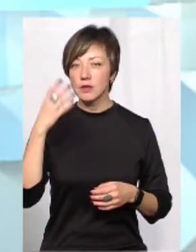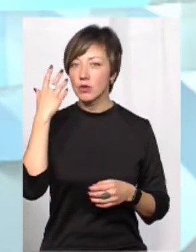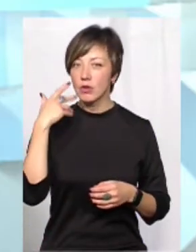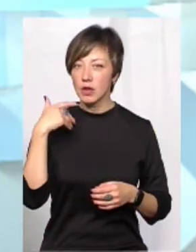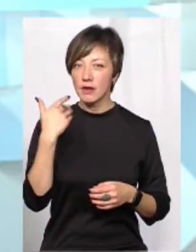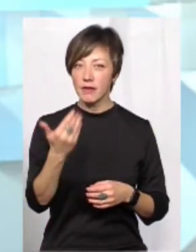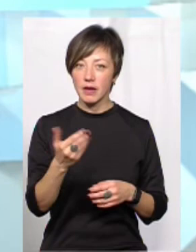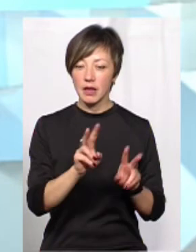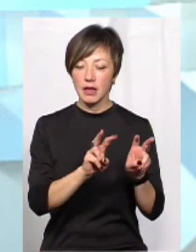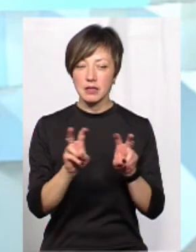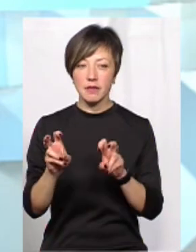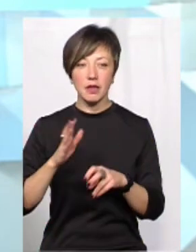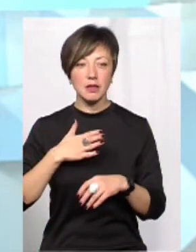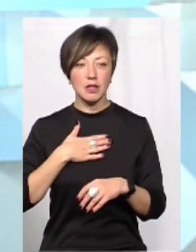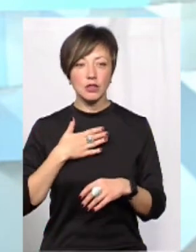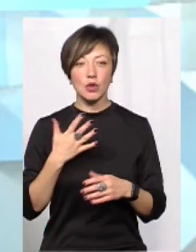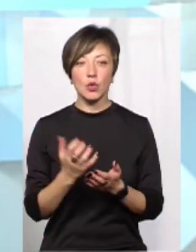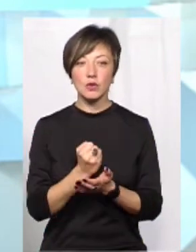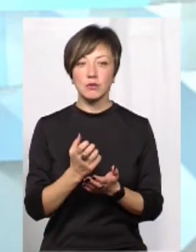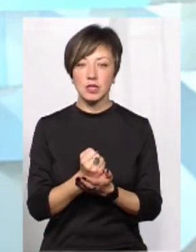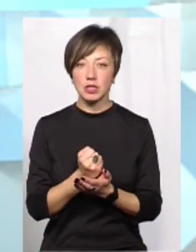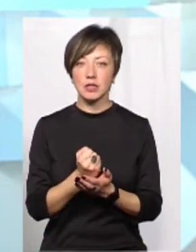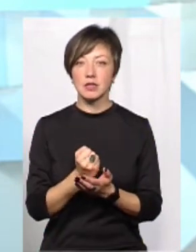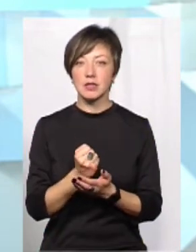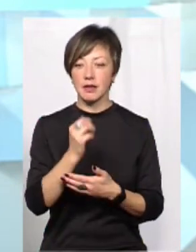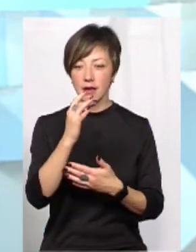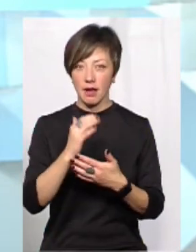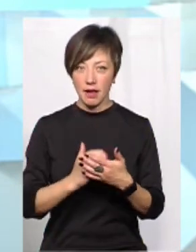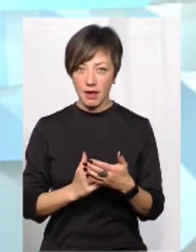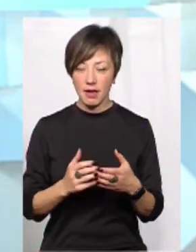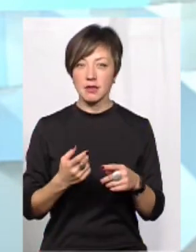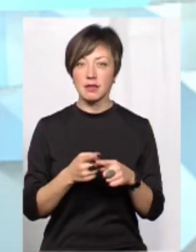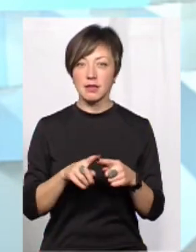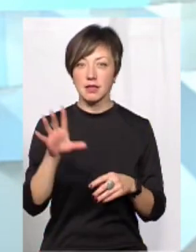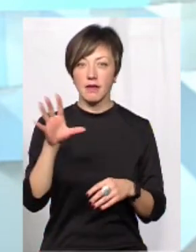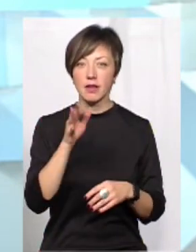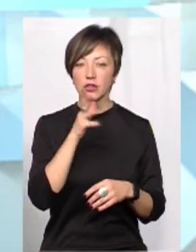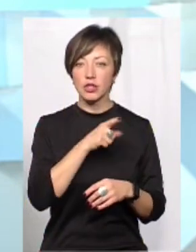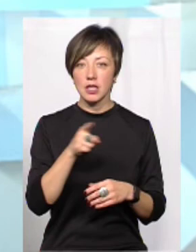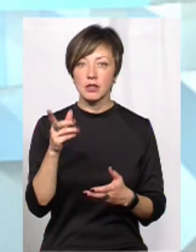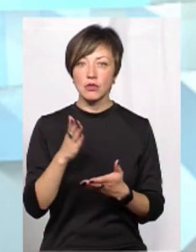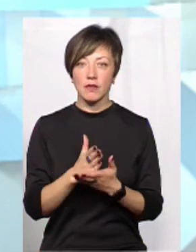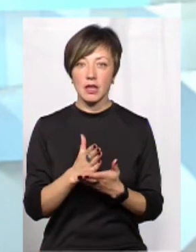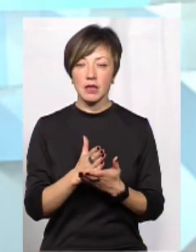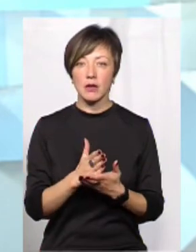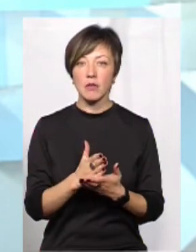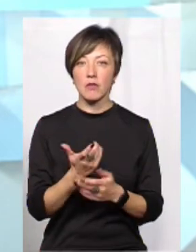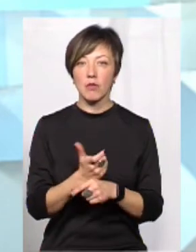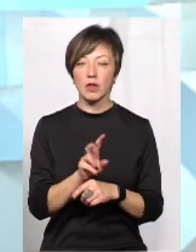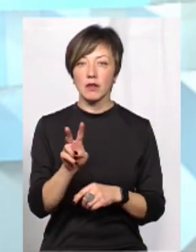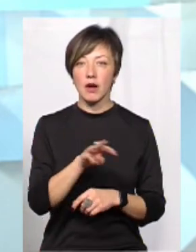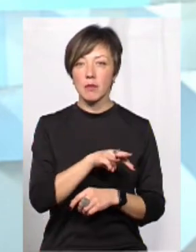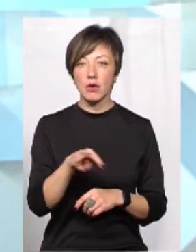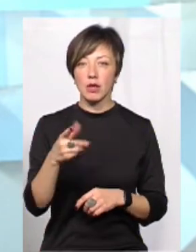от ви називали так, наші успішні кейси, можу підказати, що за весь час існування інструменту ми вже понад 2